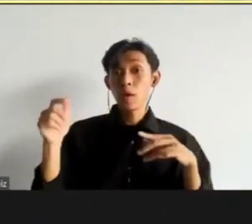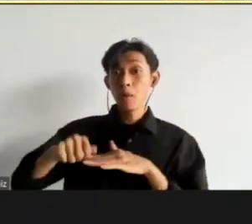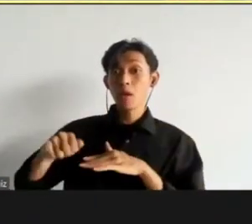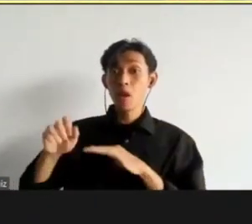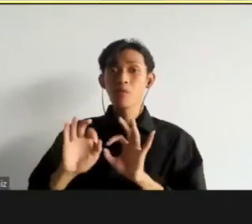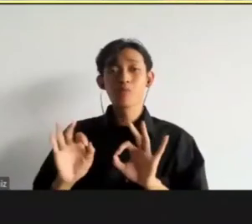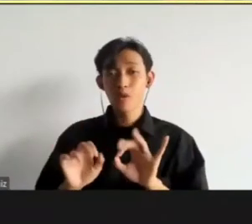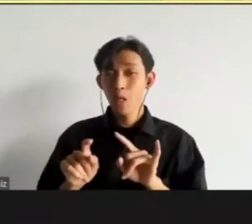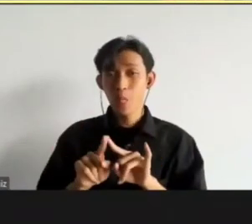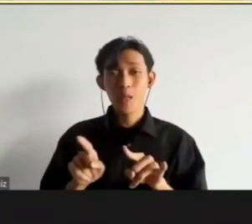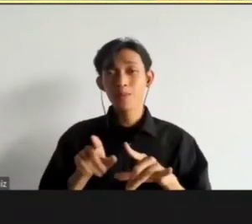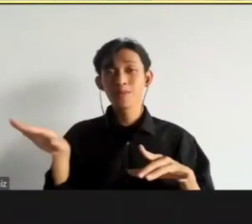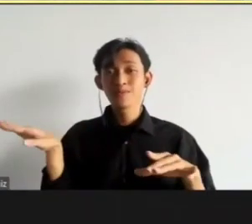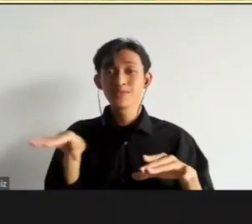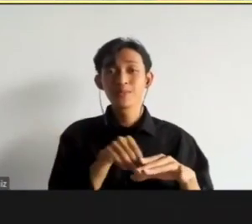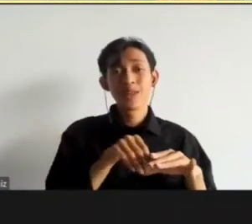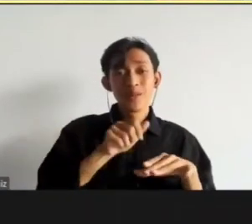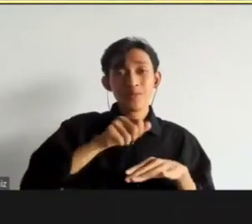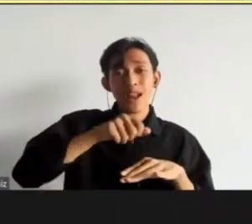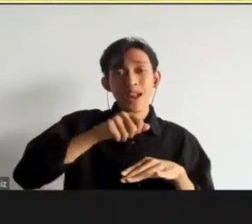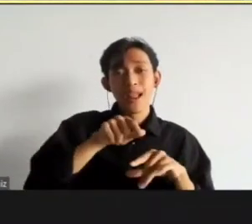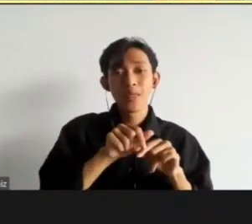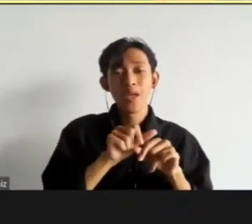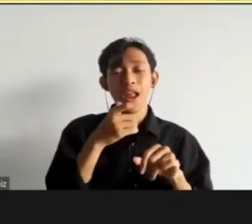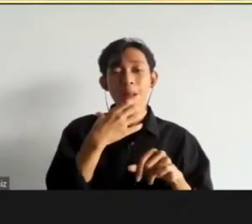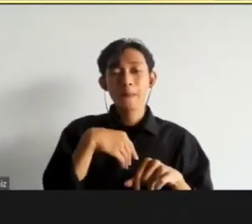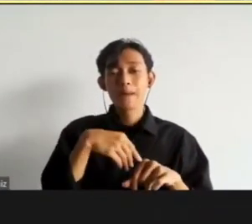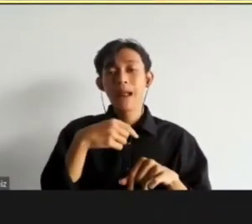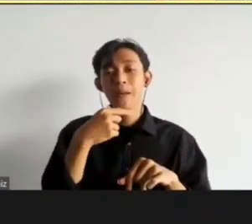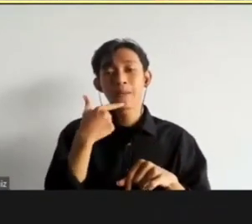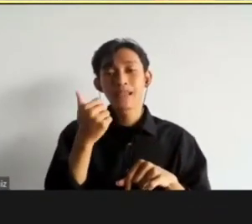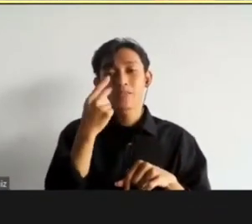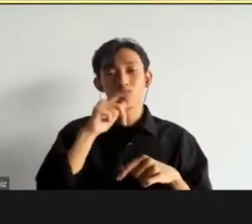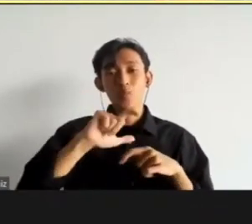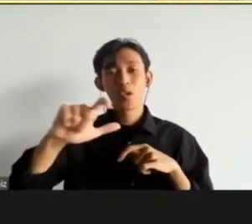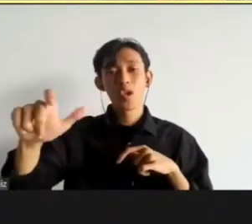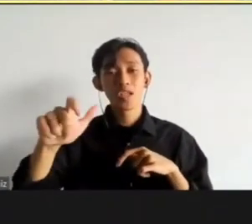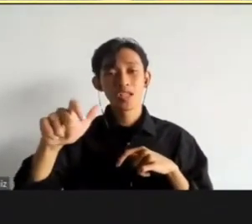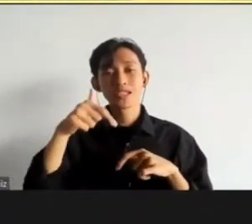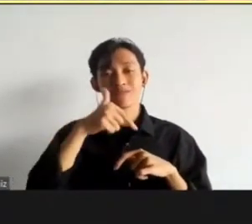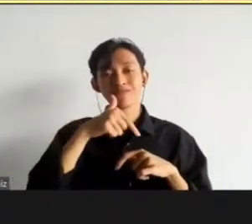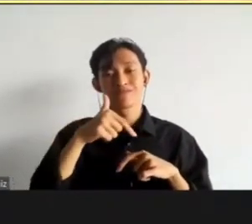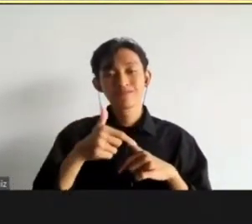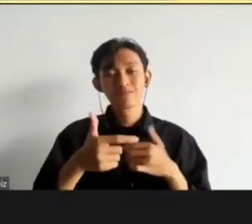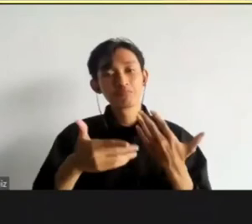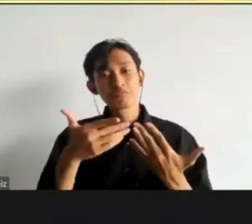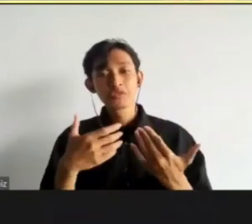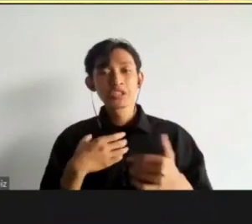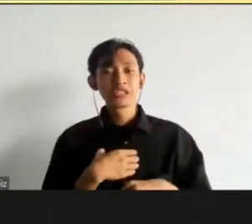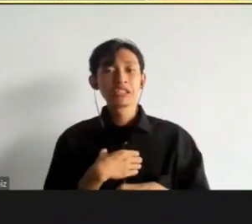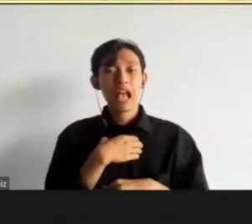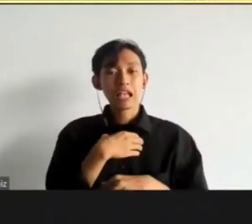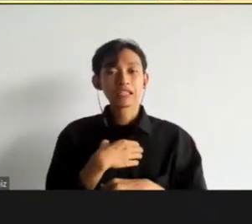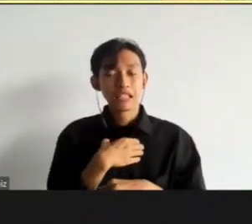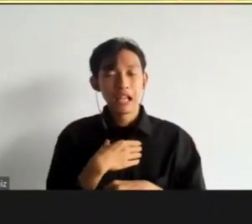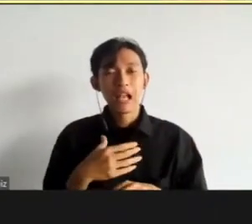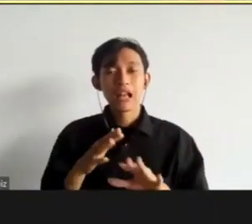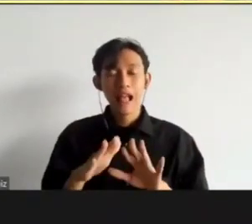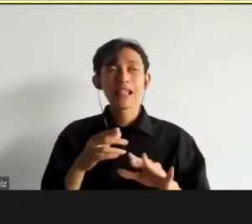dia melibatkan pengadilan dan pengadilan mempunyai peranan penting di dalam satu proses plea bargain. Walaupun jaksa yang akan